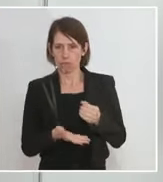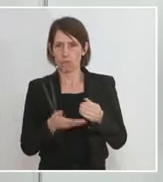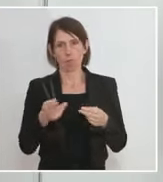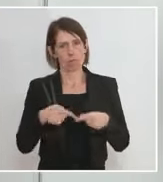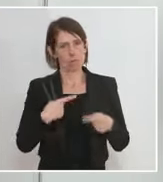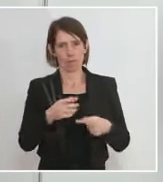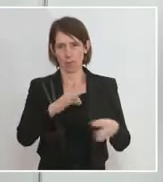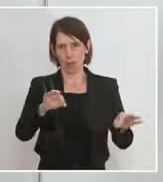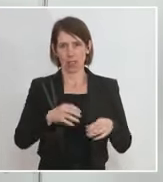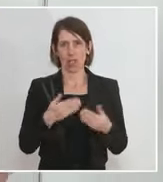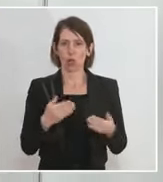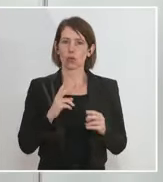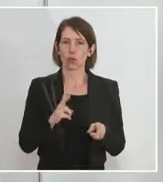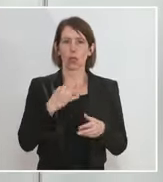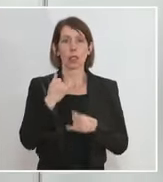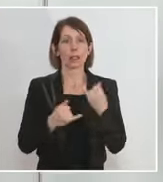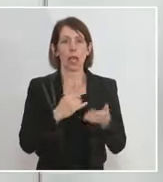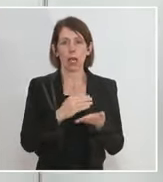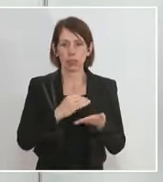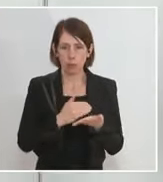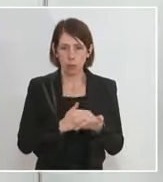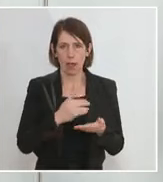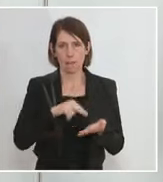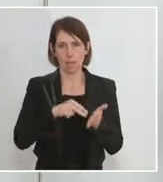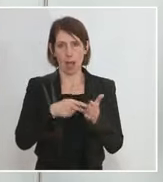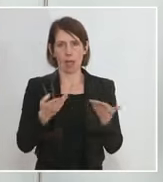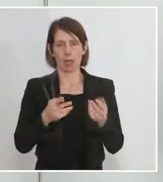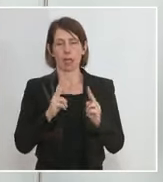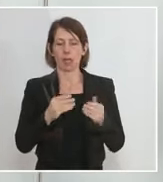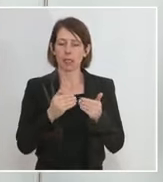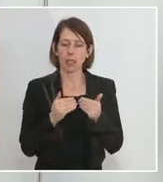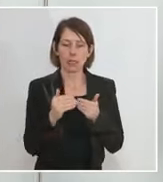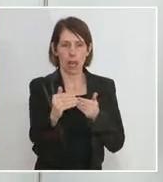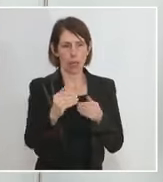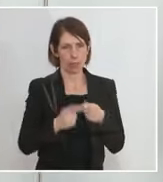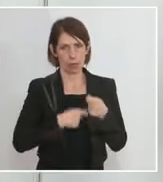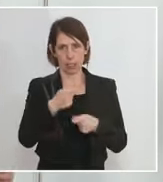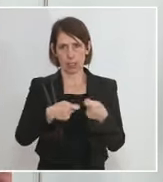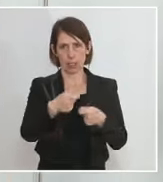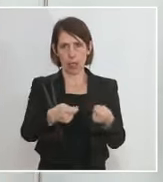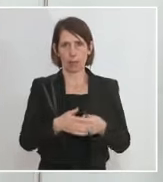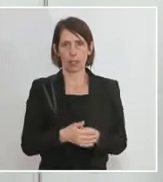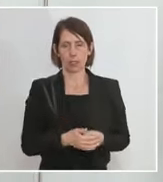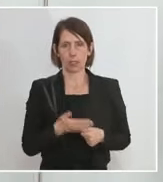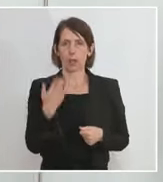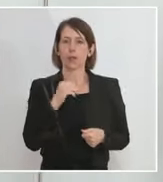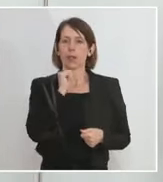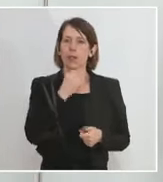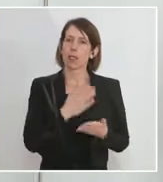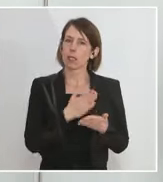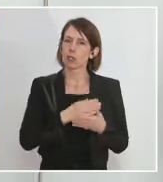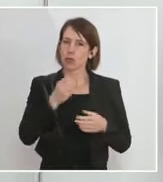weil so kann man Jahresprogramme planen und so kann man auch eben längerfristig arbeiten. Das ist gestern auch ganz klar